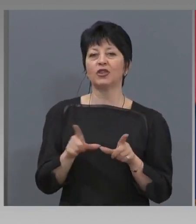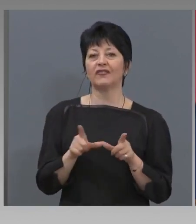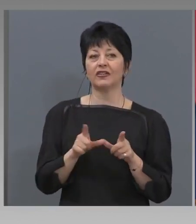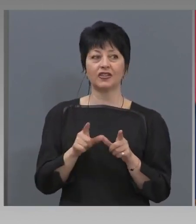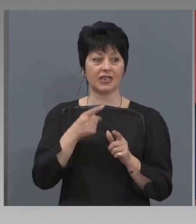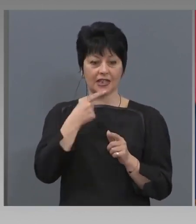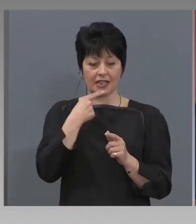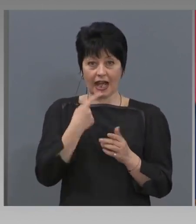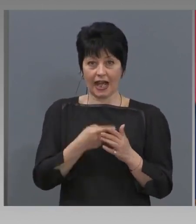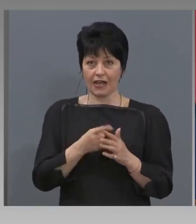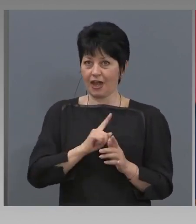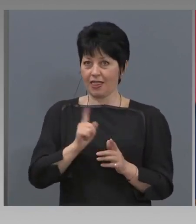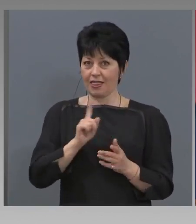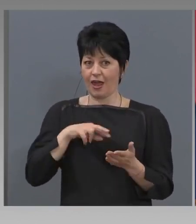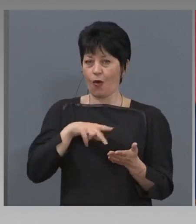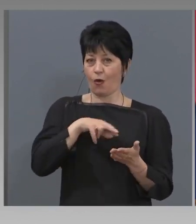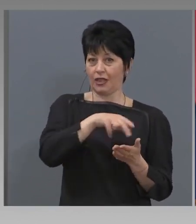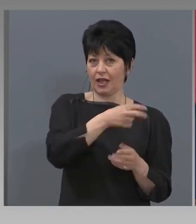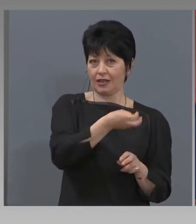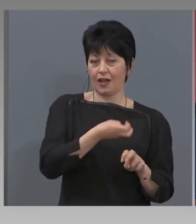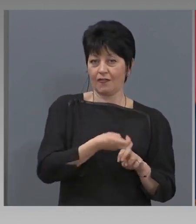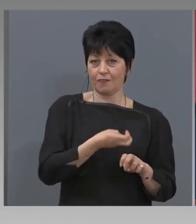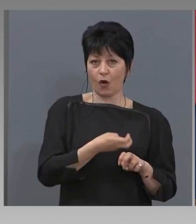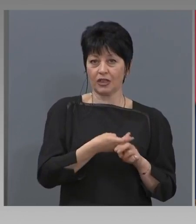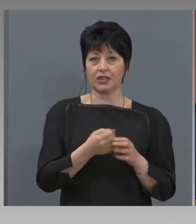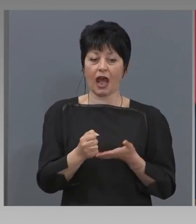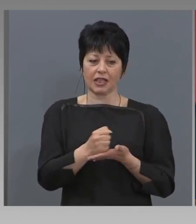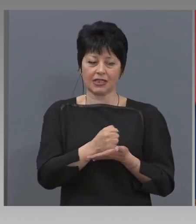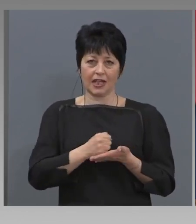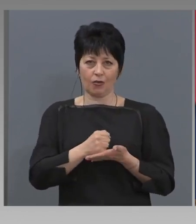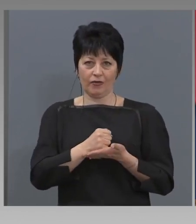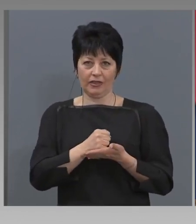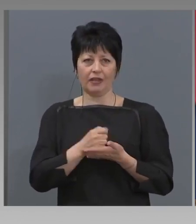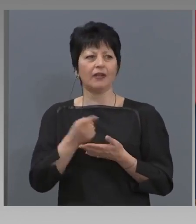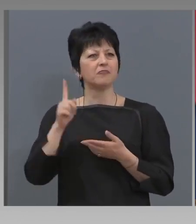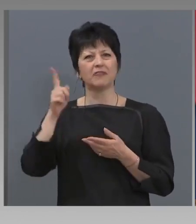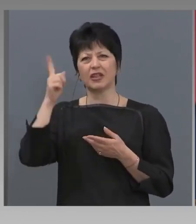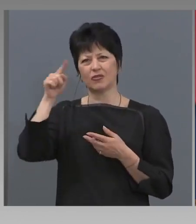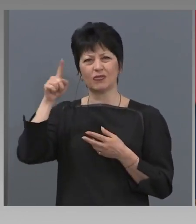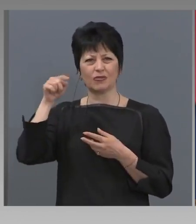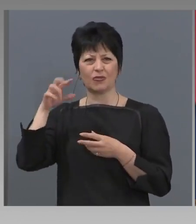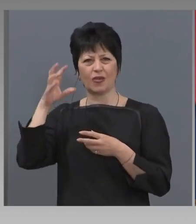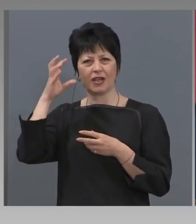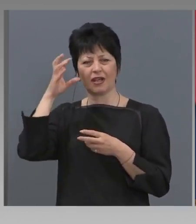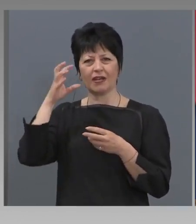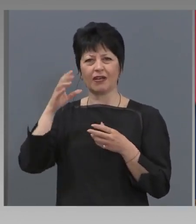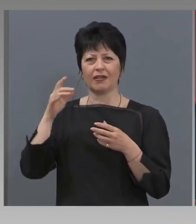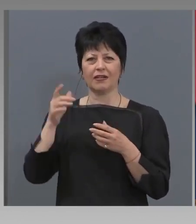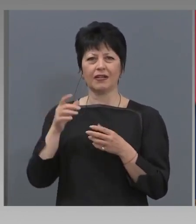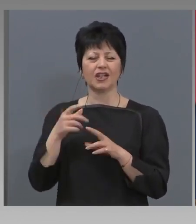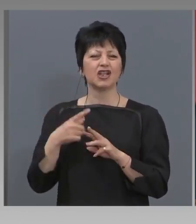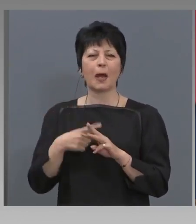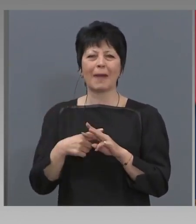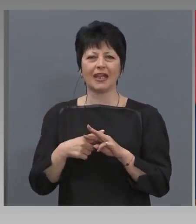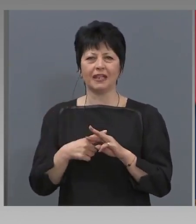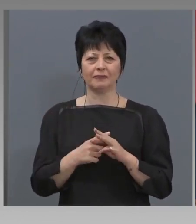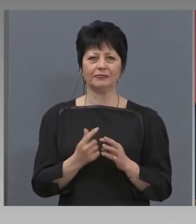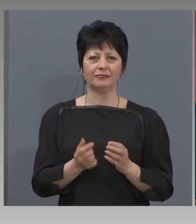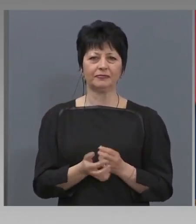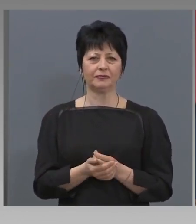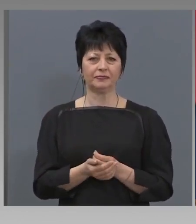болници, а се лекувайте при шамани. Но ние, като